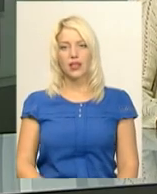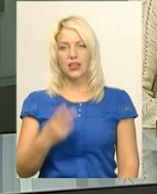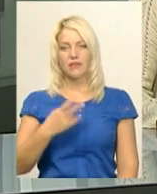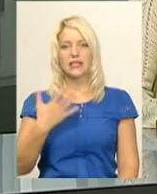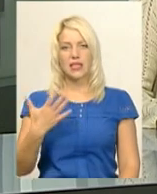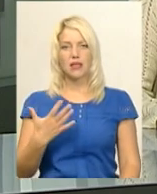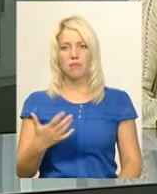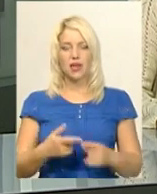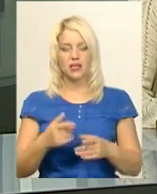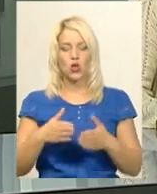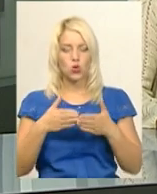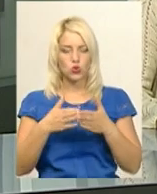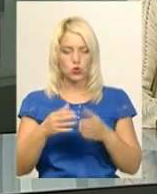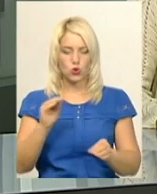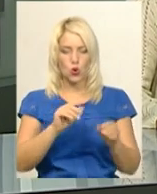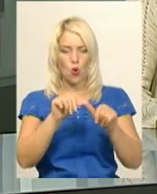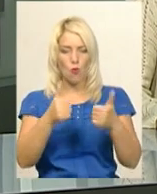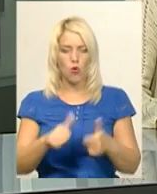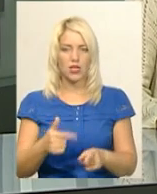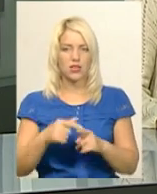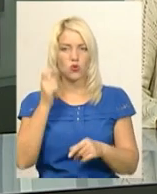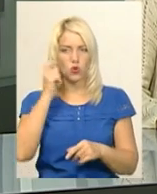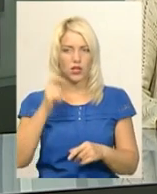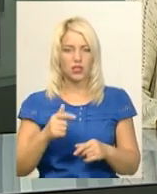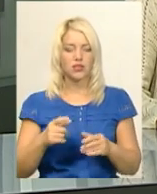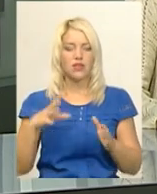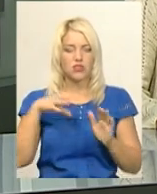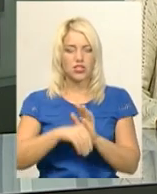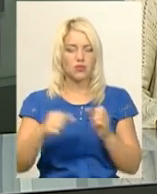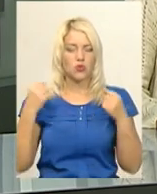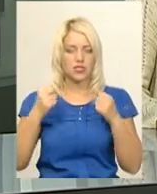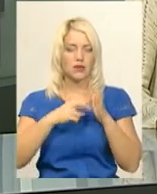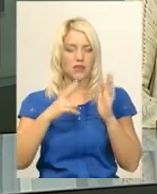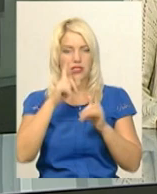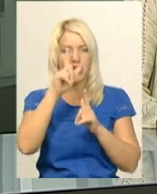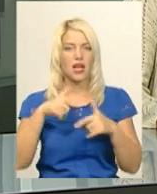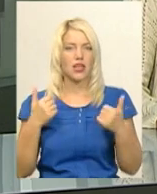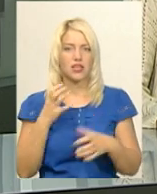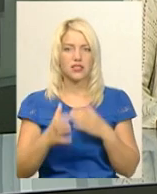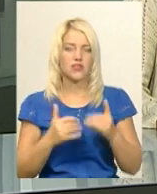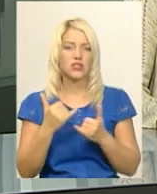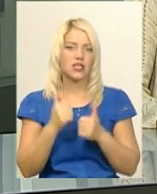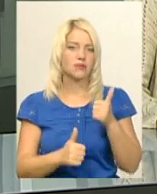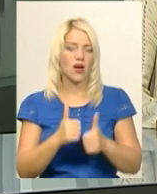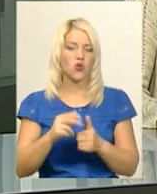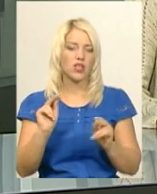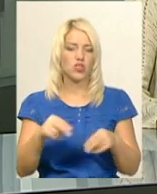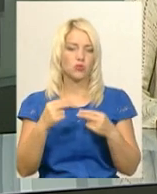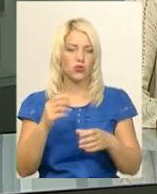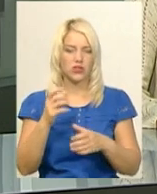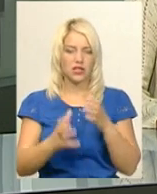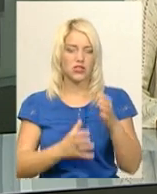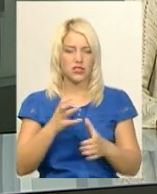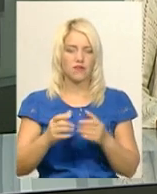25 судномоделістів України в числі спортсменів із 17 країн світу зараз змагаються на чемпіонаті світу судномодельного